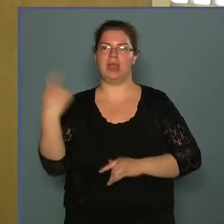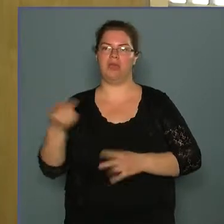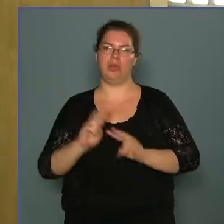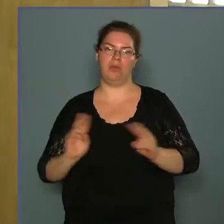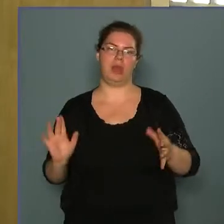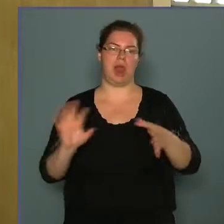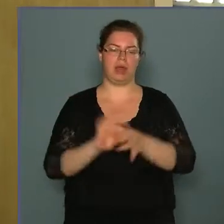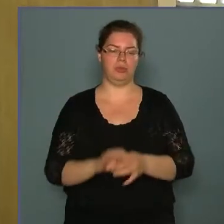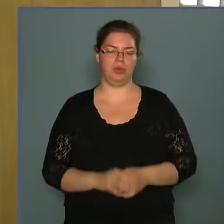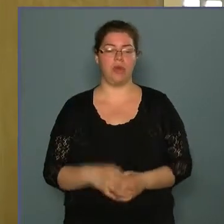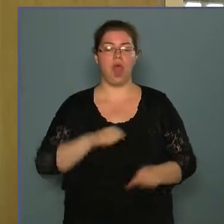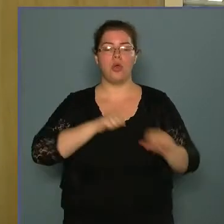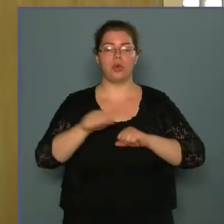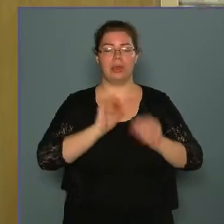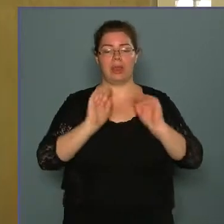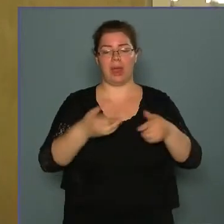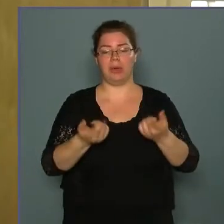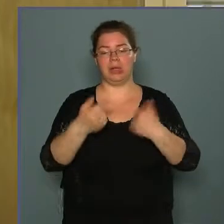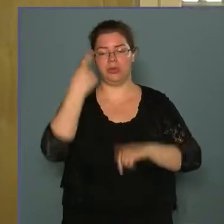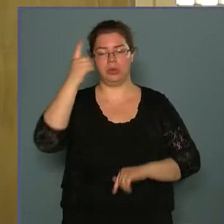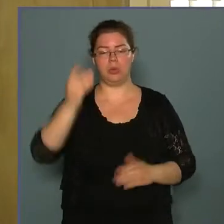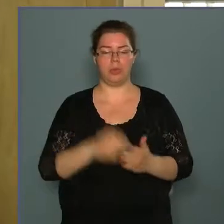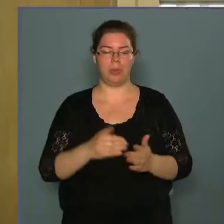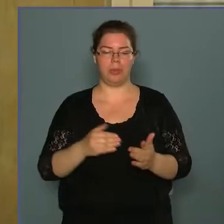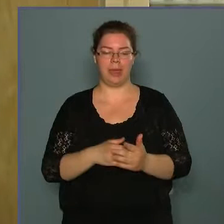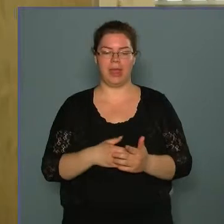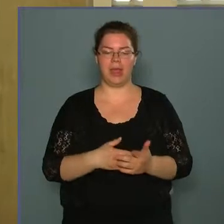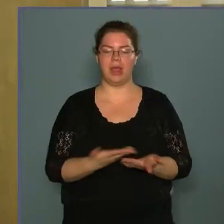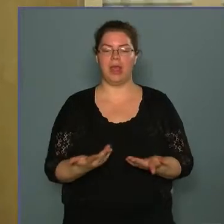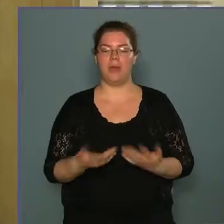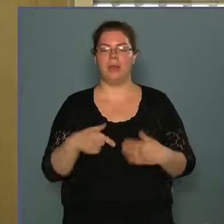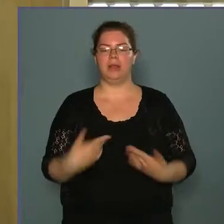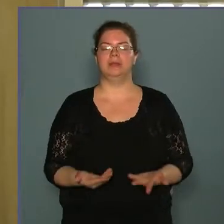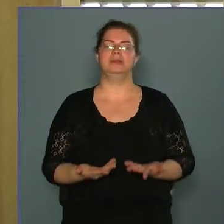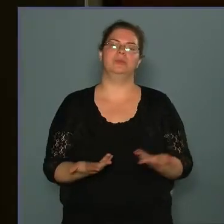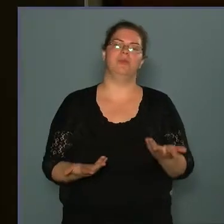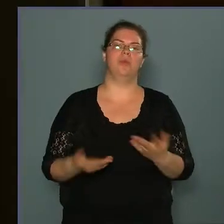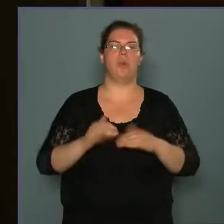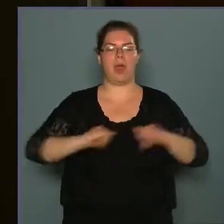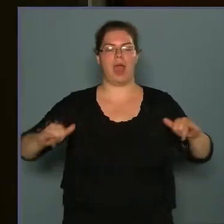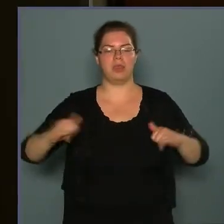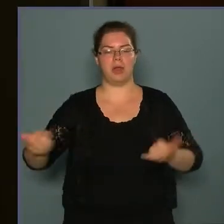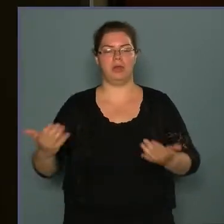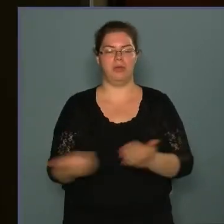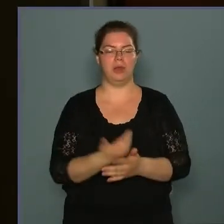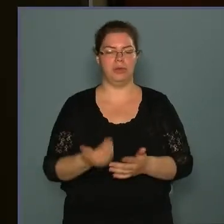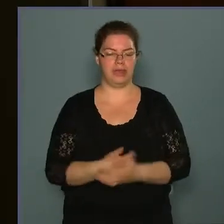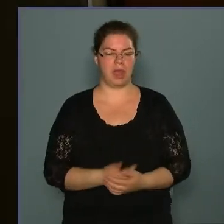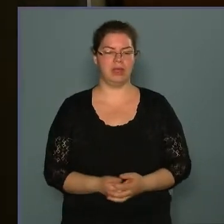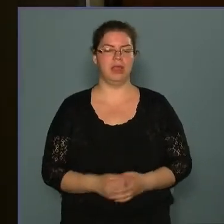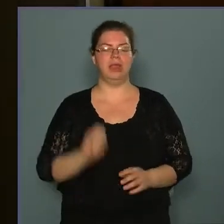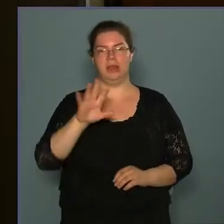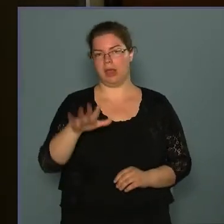Önkormányzati támogatásból tudtunk még a meglévő ágyakat felújítani, 11 darab ágyat újítottunk föl,